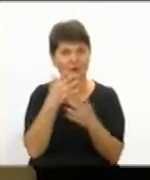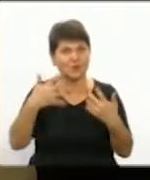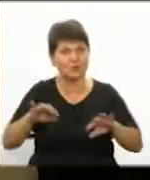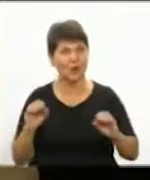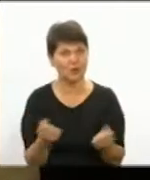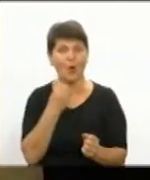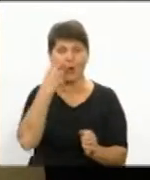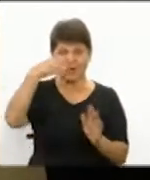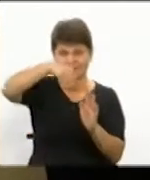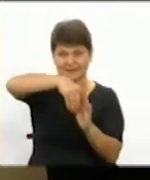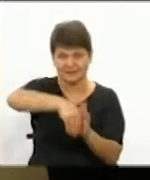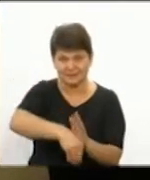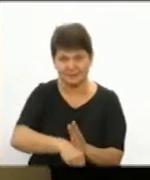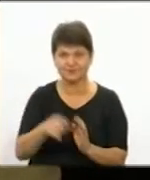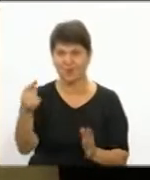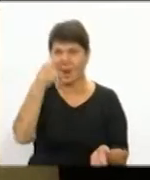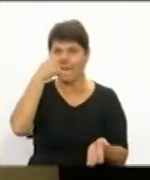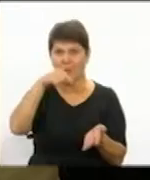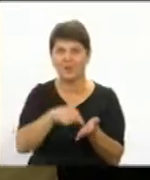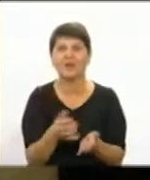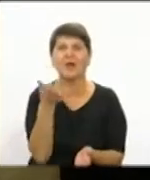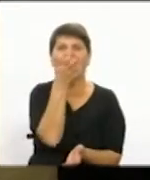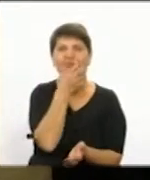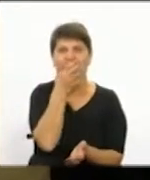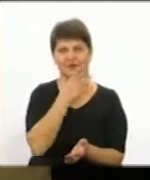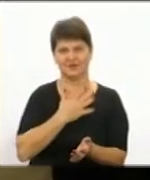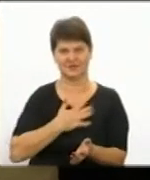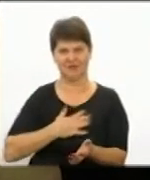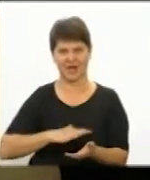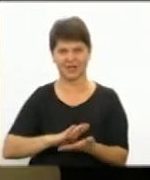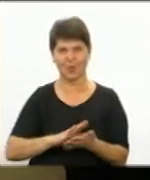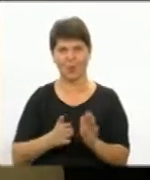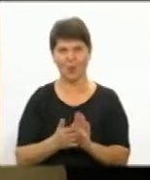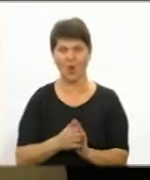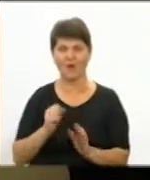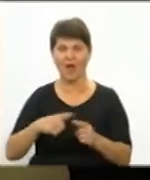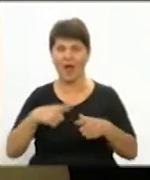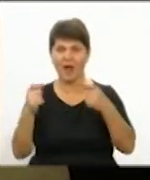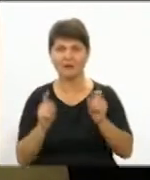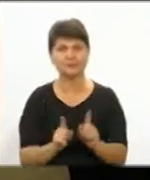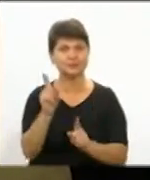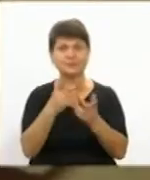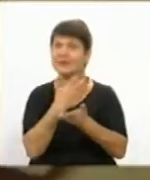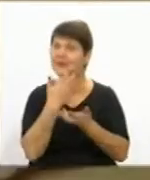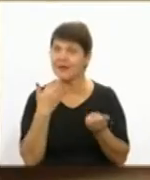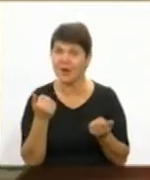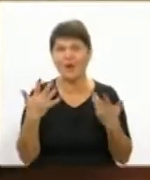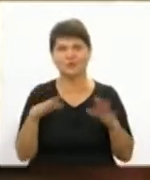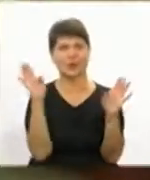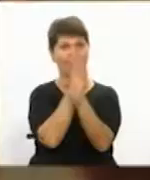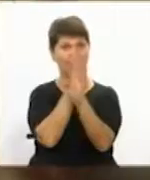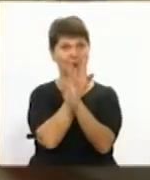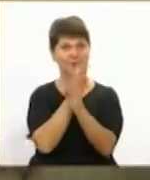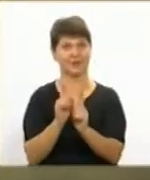ми садимо рослину, вона попадає в теплі, сприятливі умови. А листя вже не пускає, тому що вже повітря